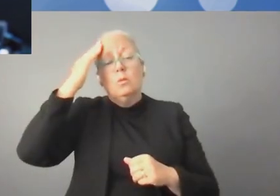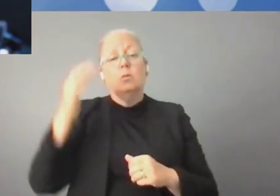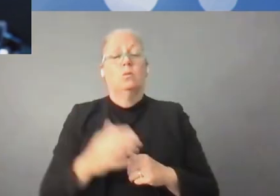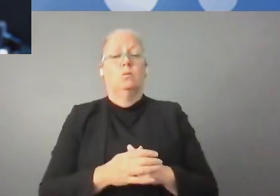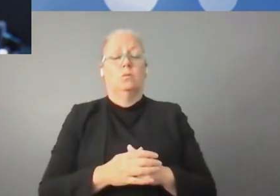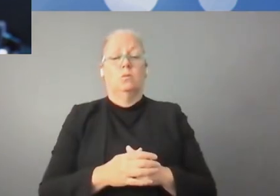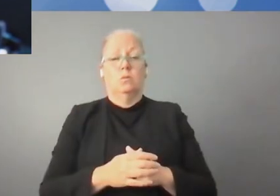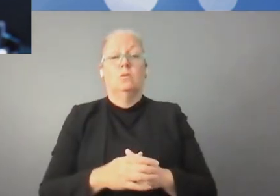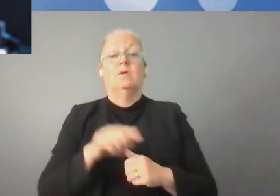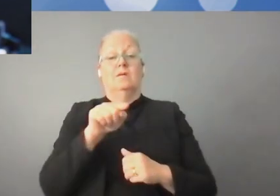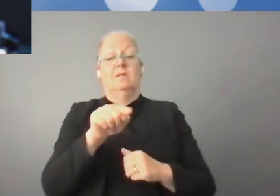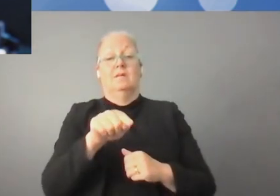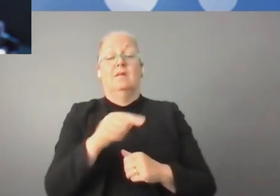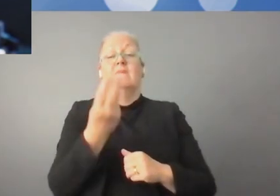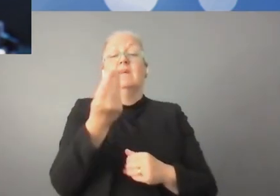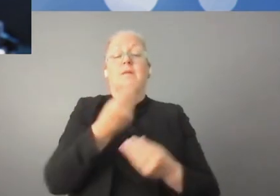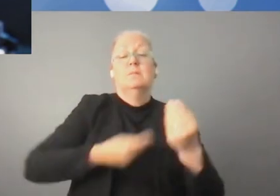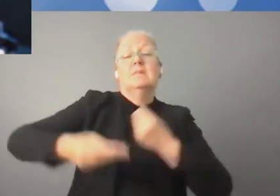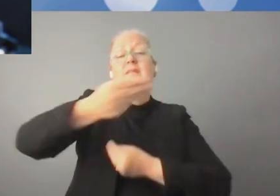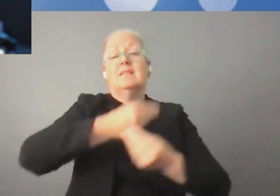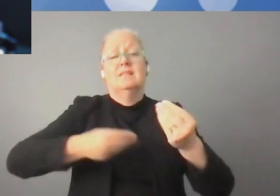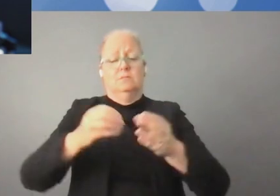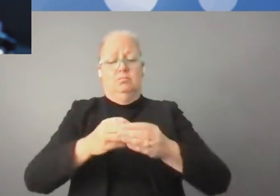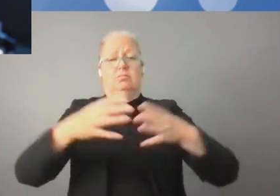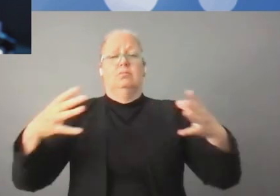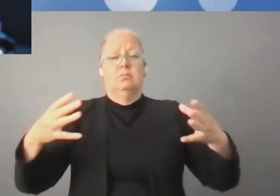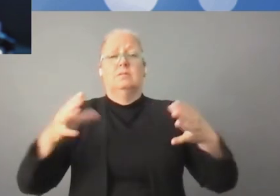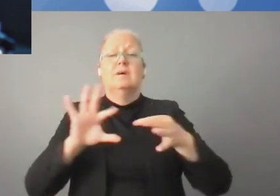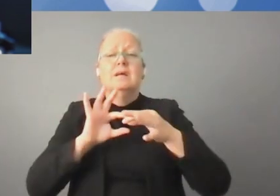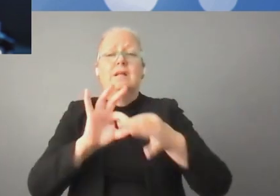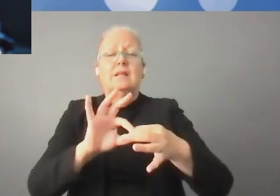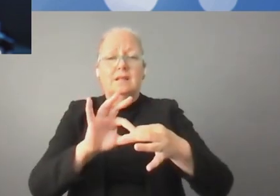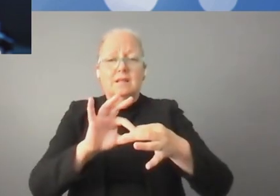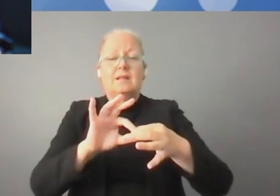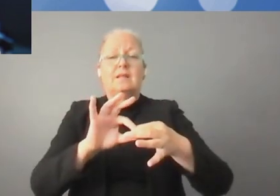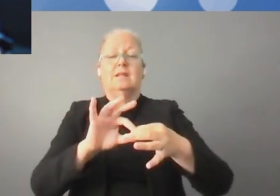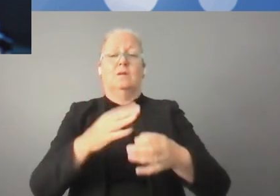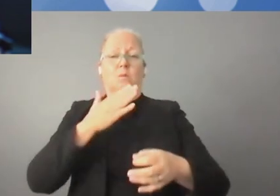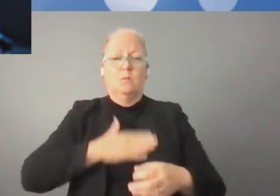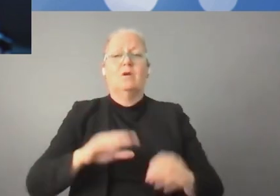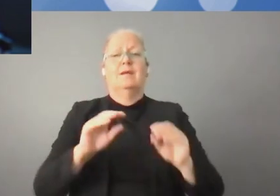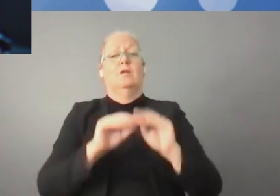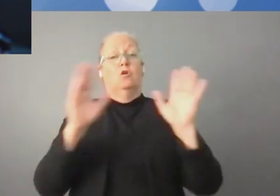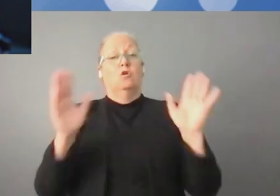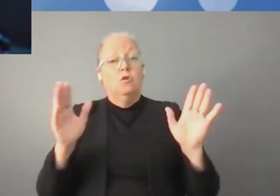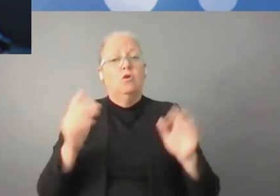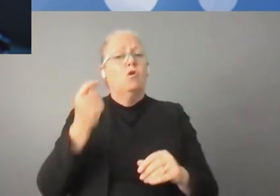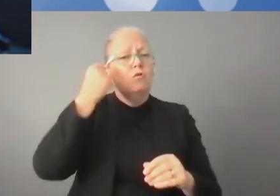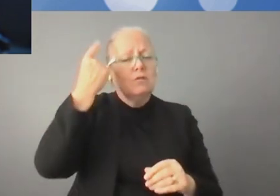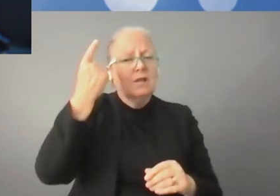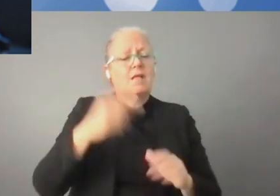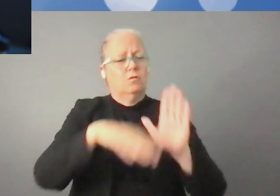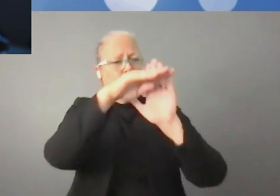Le cadre international, juridique, est très important aussi dans ce domaine. Comme vous le savez, les investissements sont très